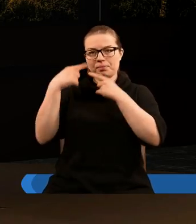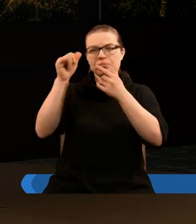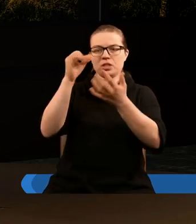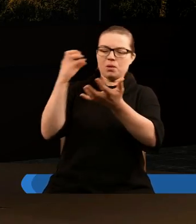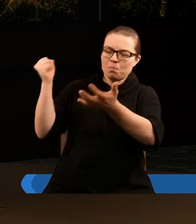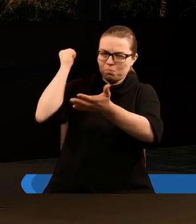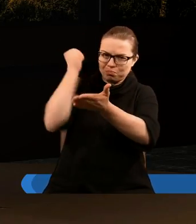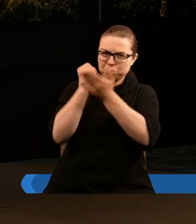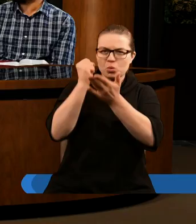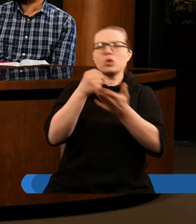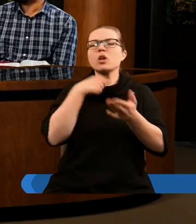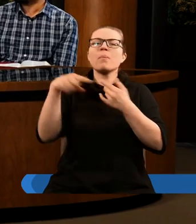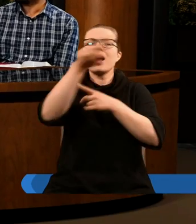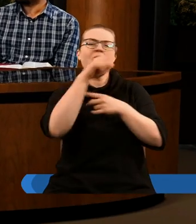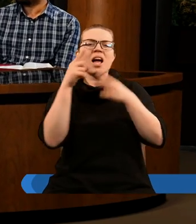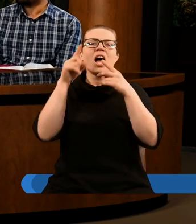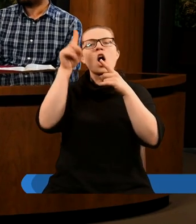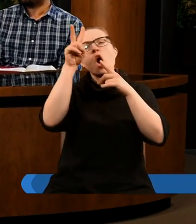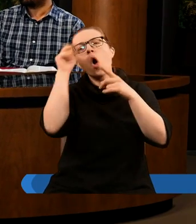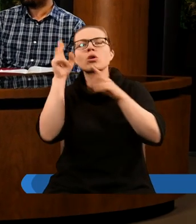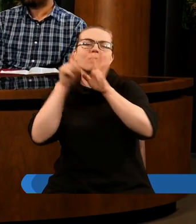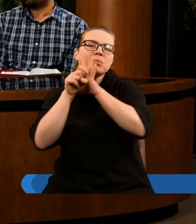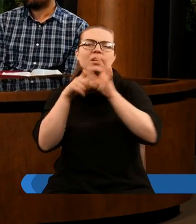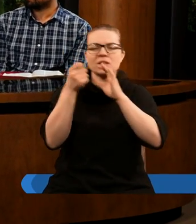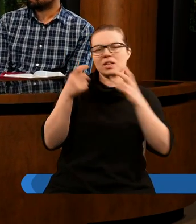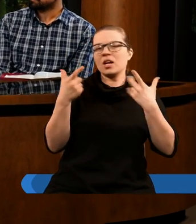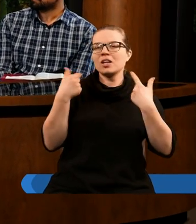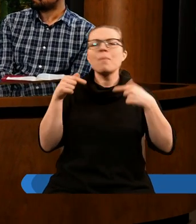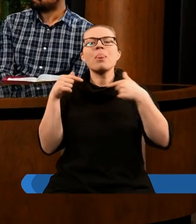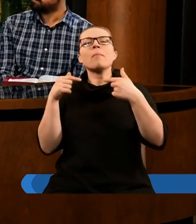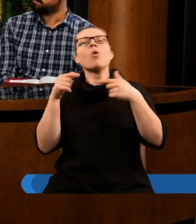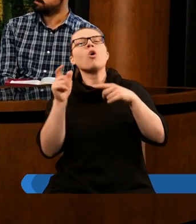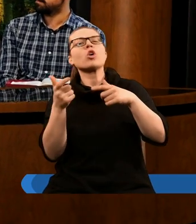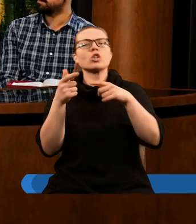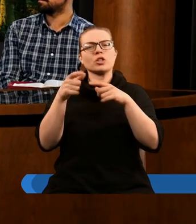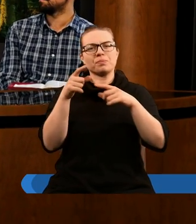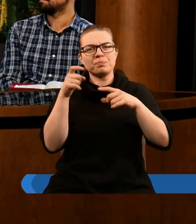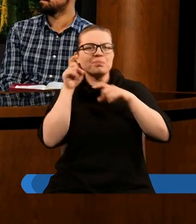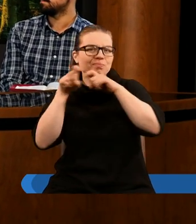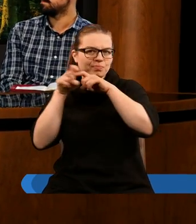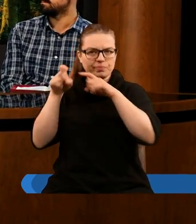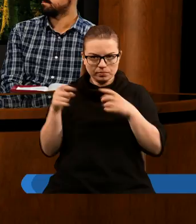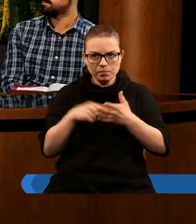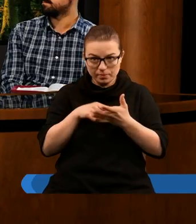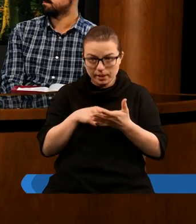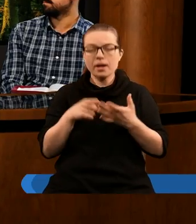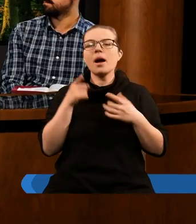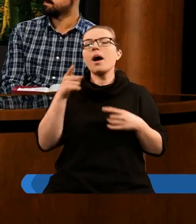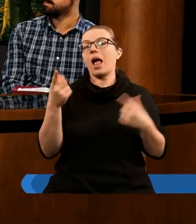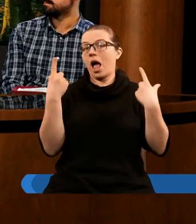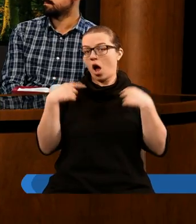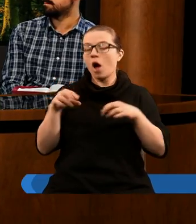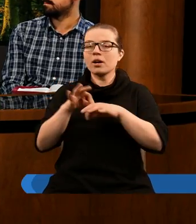pieczęci było od razu, wiadomo, że to było naruszenie pewnej korespondencji, czyli pieczęć była takim znakiem właśnie tej osoby, która